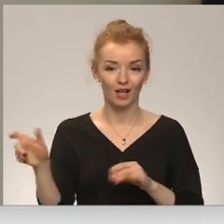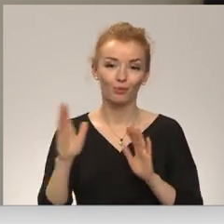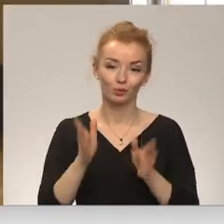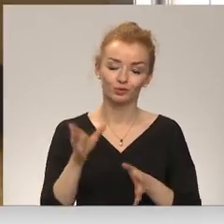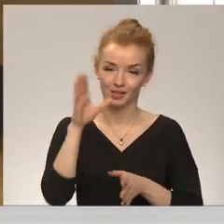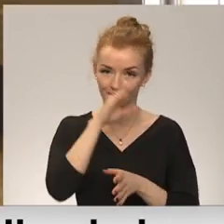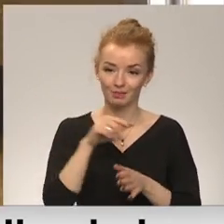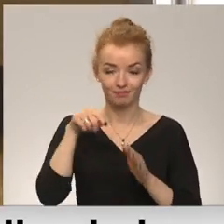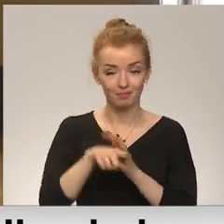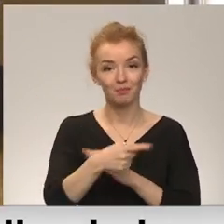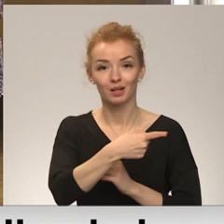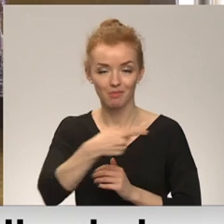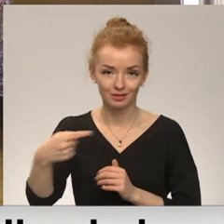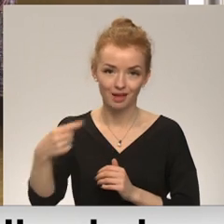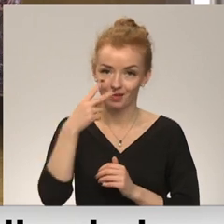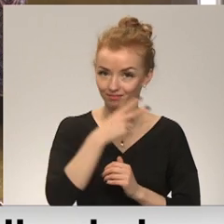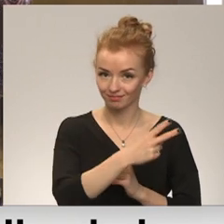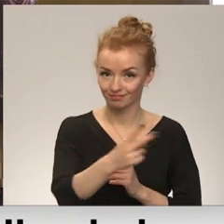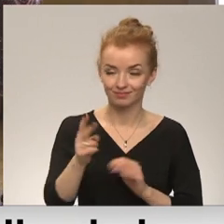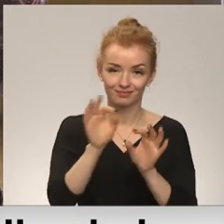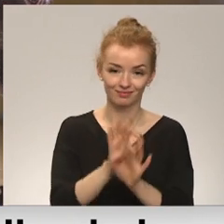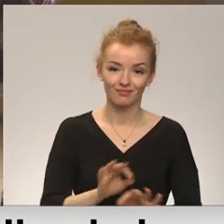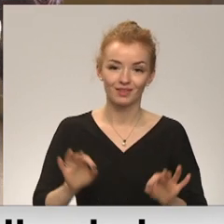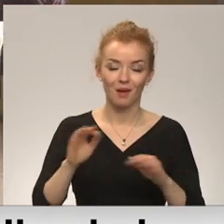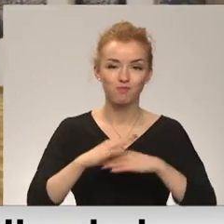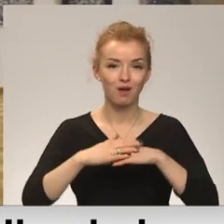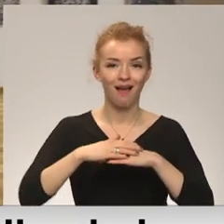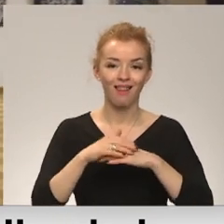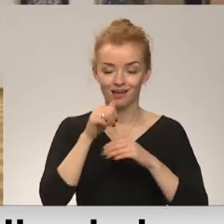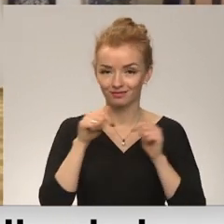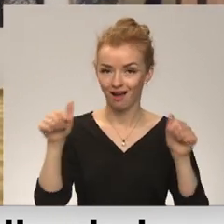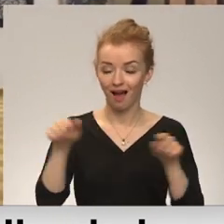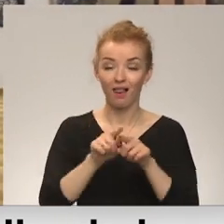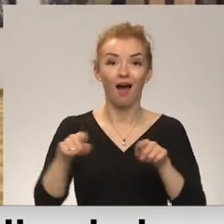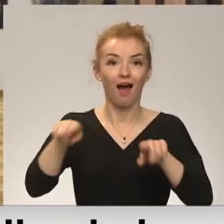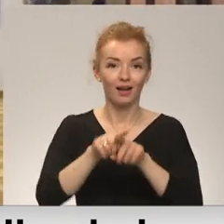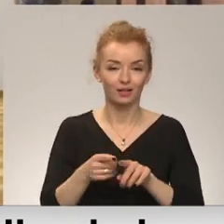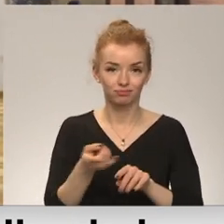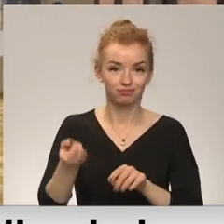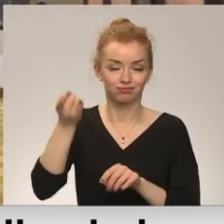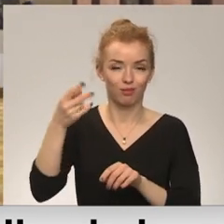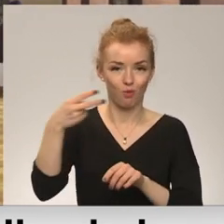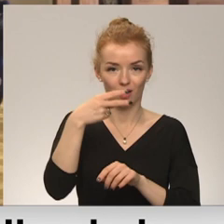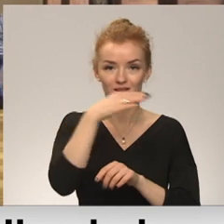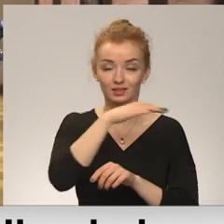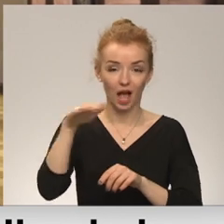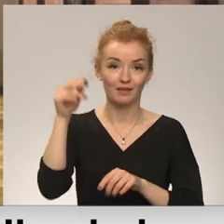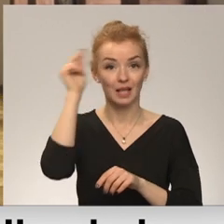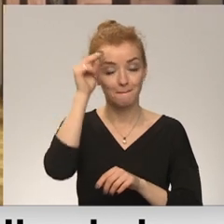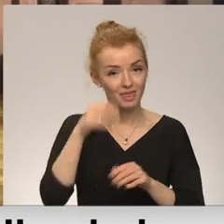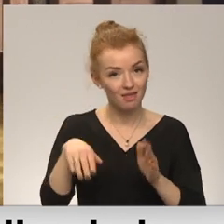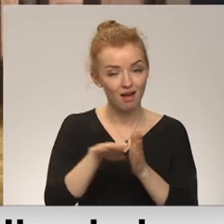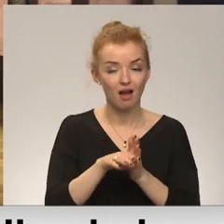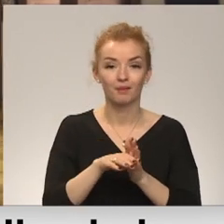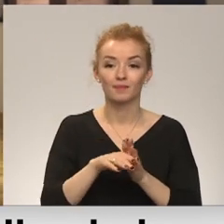iespēja nokļūt gan pirmajā stāvā, apskatīt skaistās bales zāles, gan arī otrā stāvā piedalīties semināros. Šīm